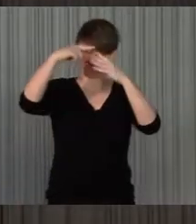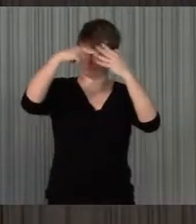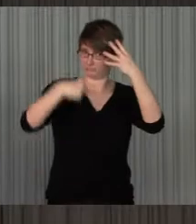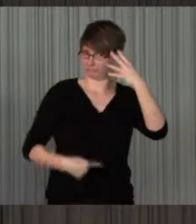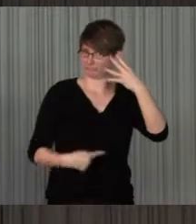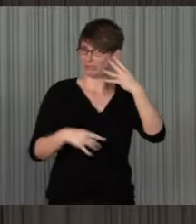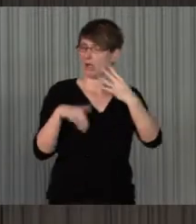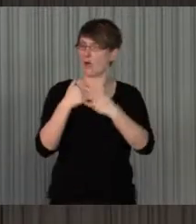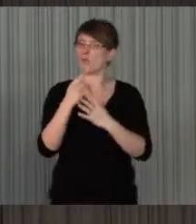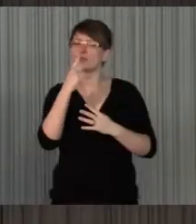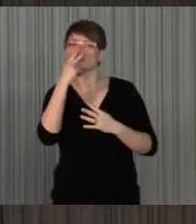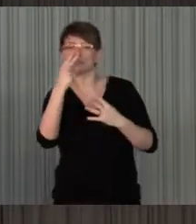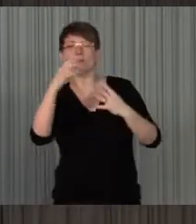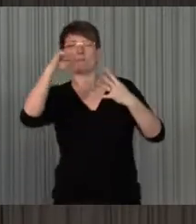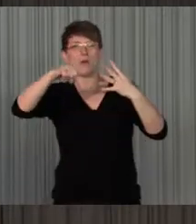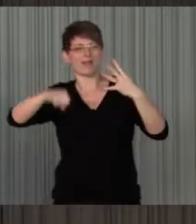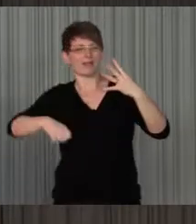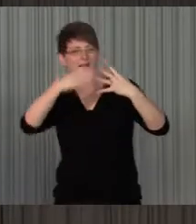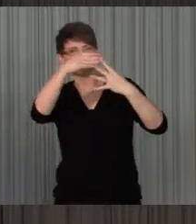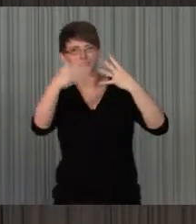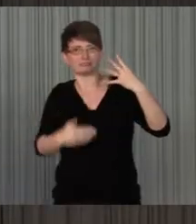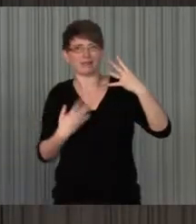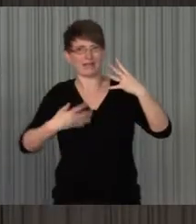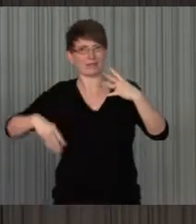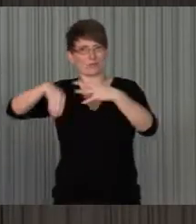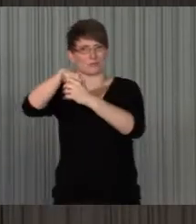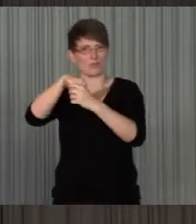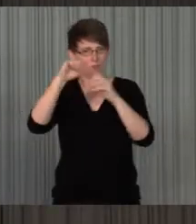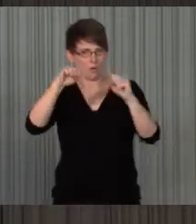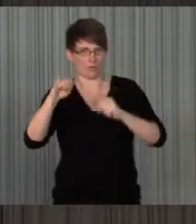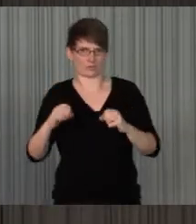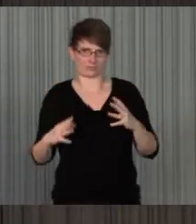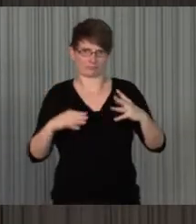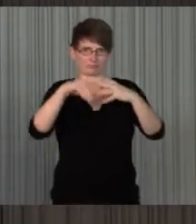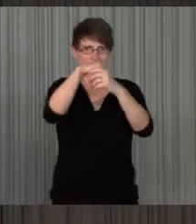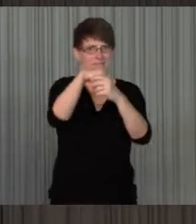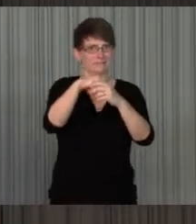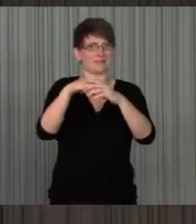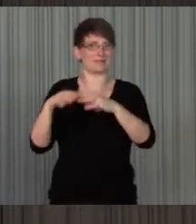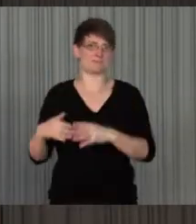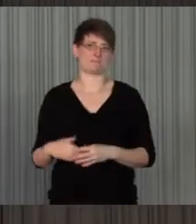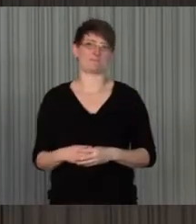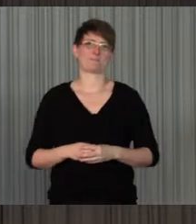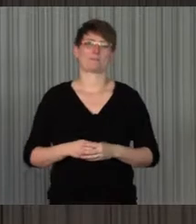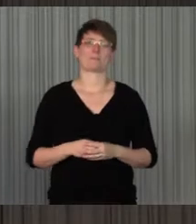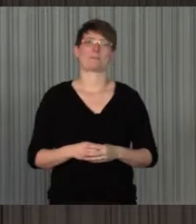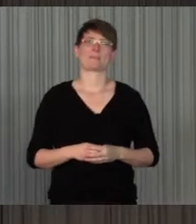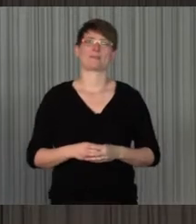digitale Medien und Technologie für Inklusion und Teilhabe auch hat.